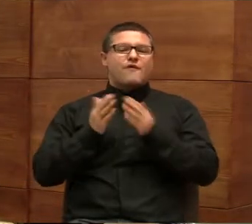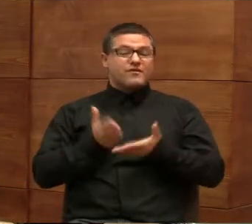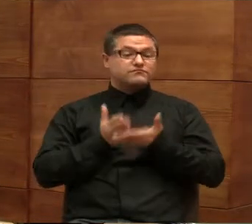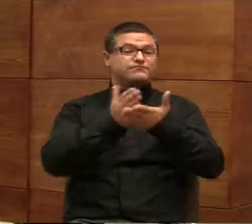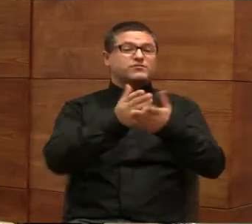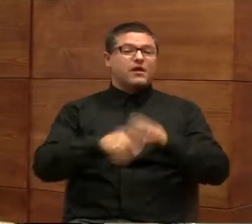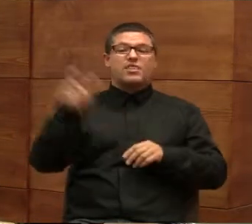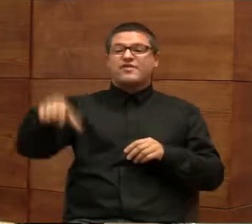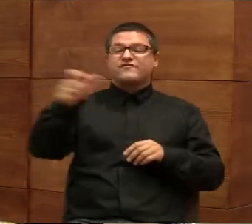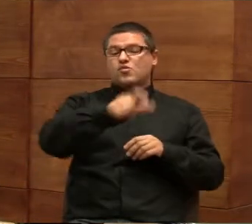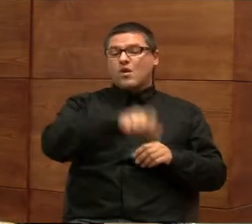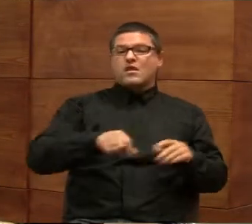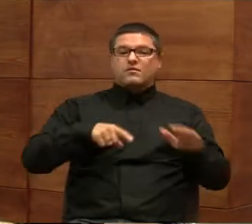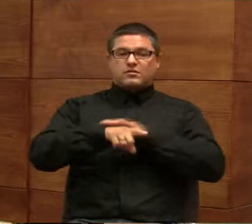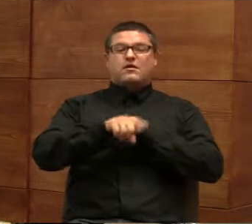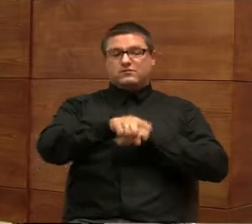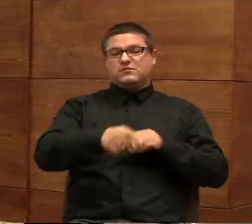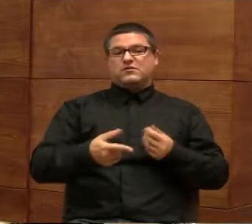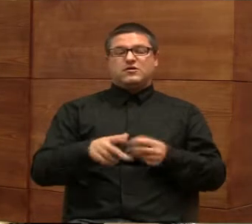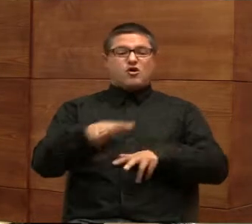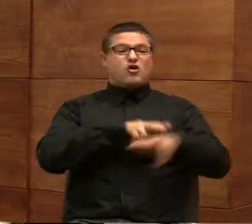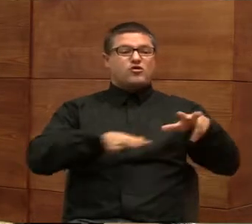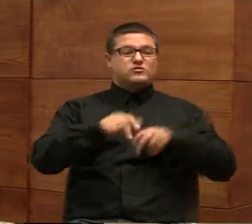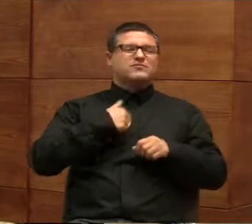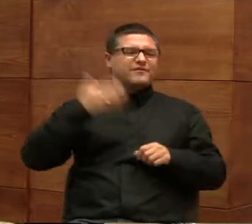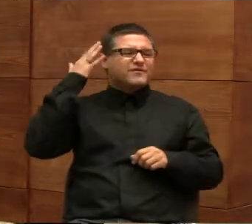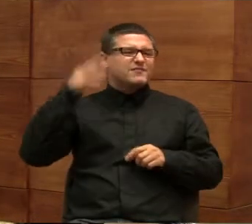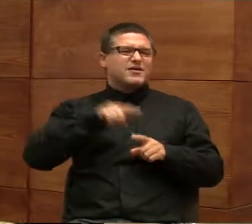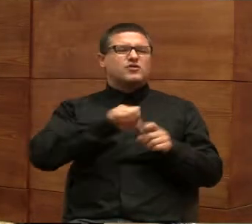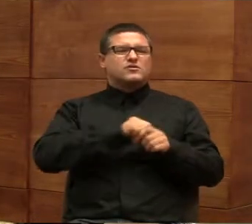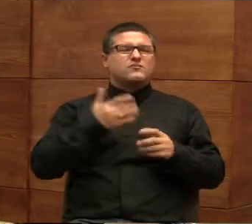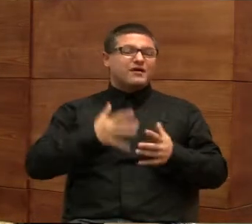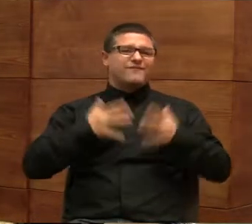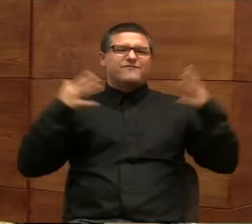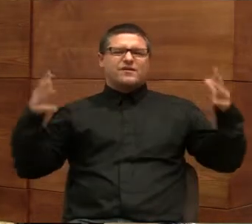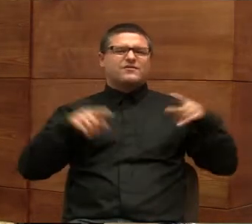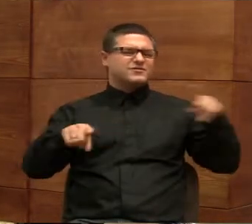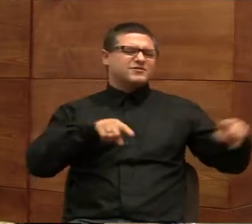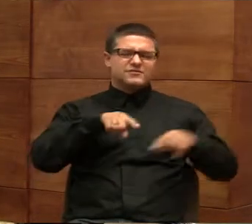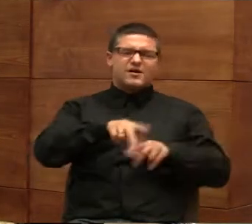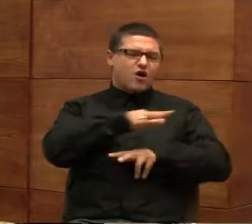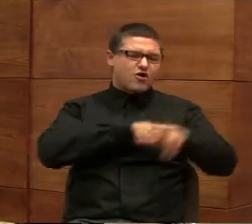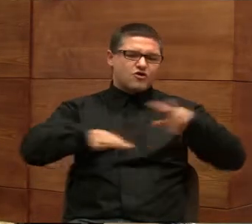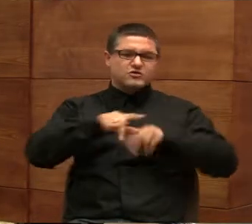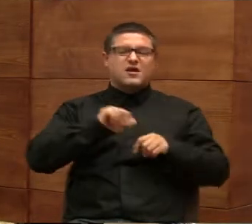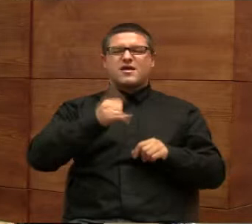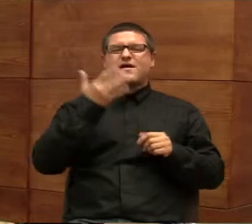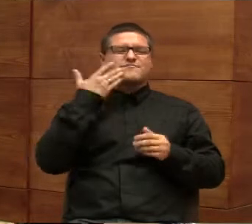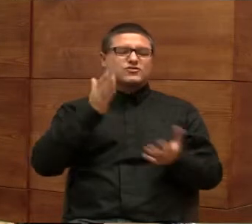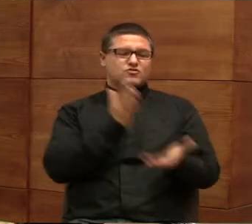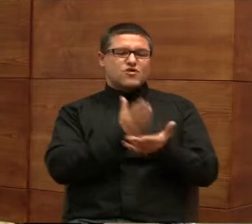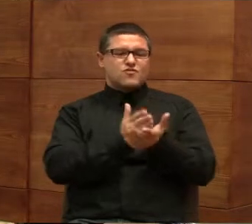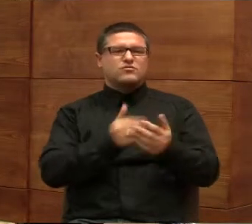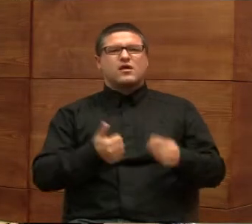indywidualne dla takich właśnie rodzin. Wiemy, jakie to miało ogromne znaczenie dla tych rodzin, jak pomogło